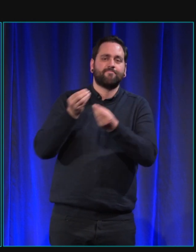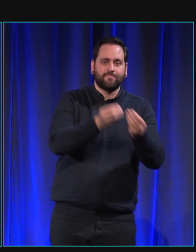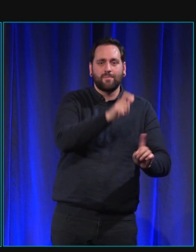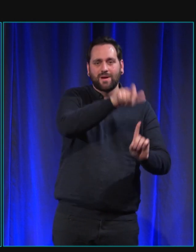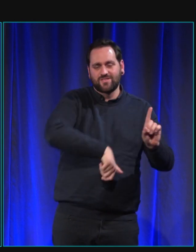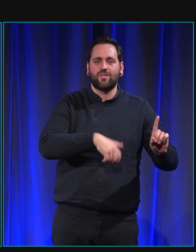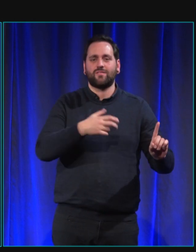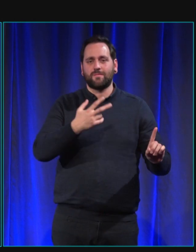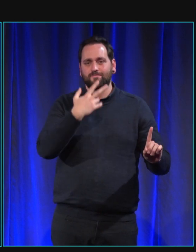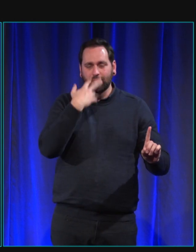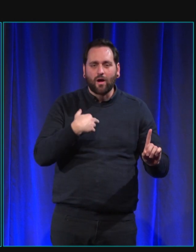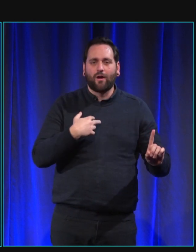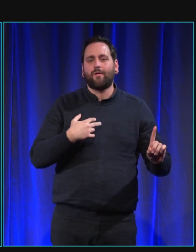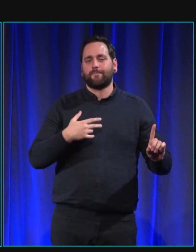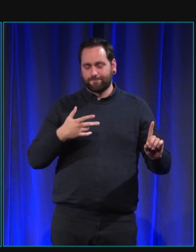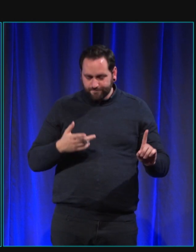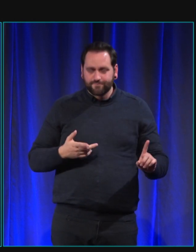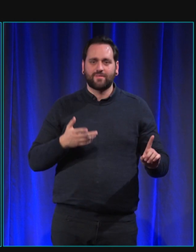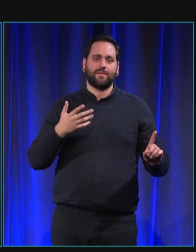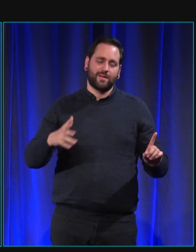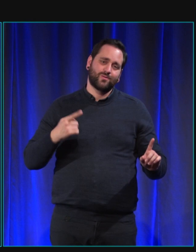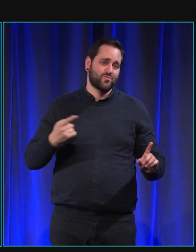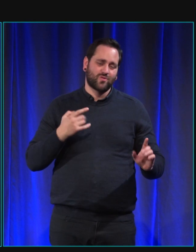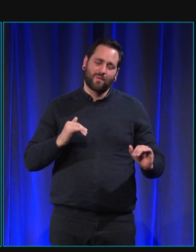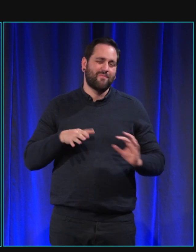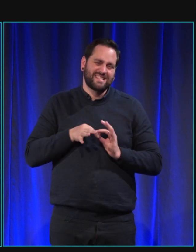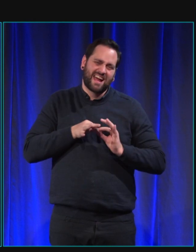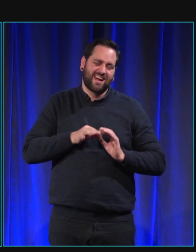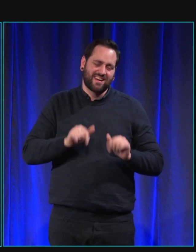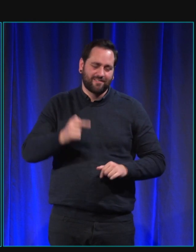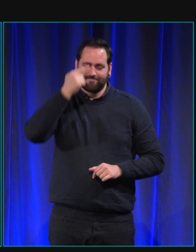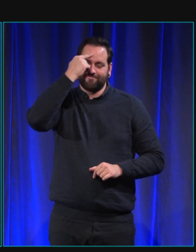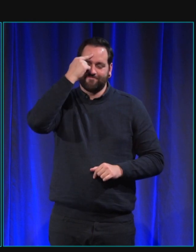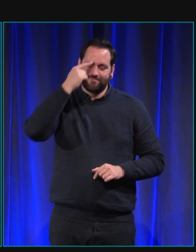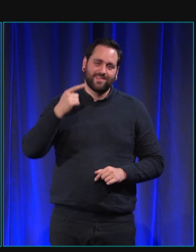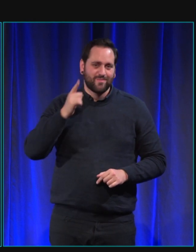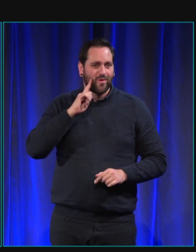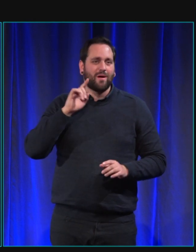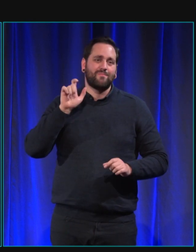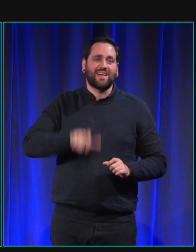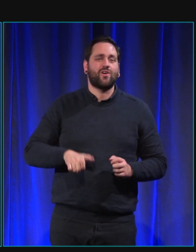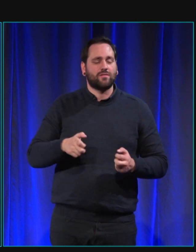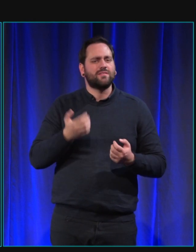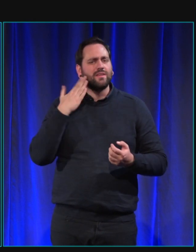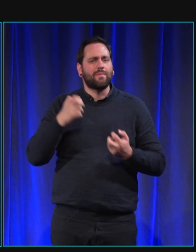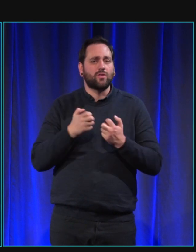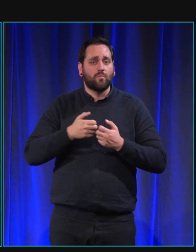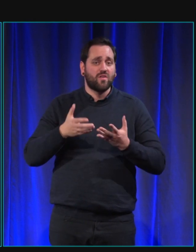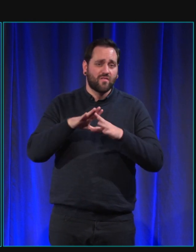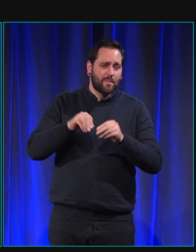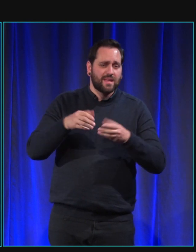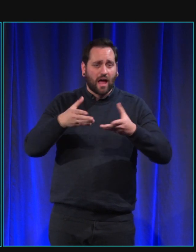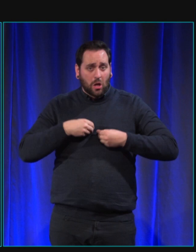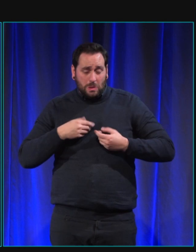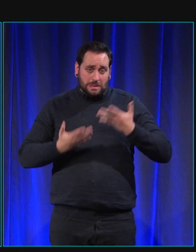des candidats familles d'accueil ils disent ah oui moi ça me dit j'ai trop peur après de les laisser ça va être trop triste de laisser le chien donc nous